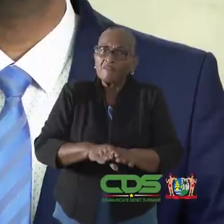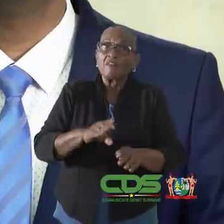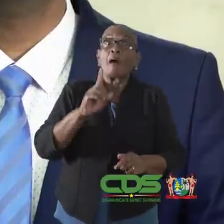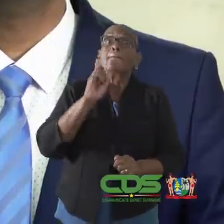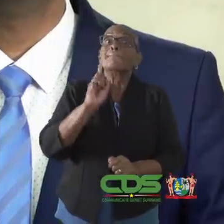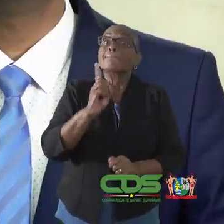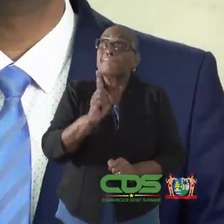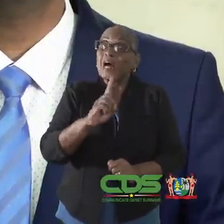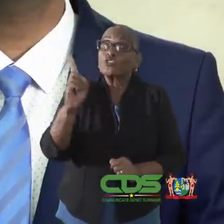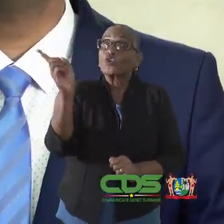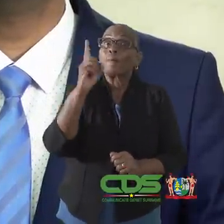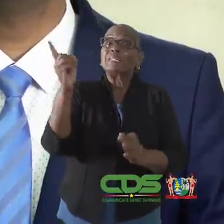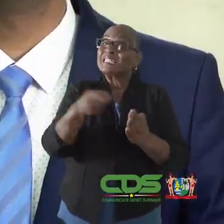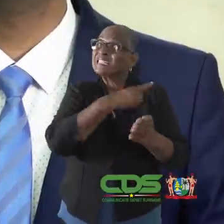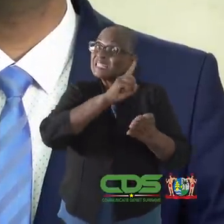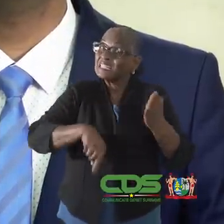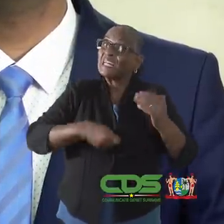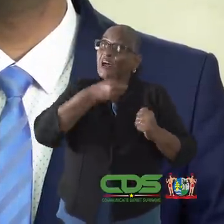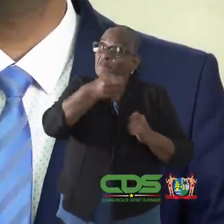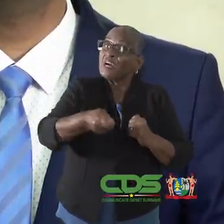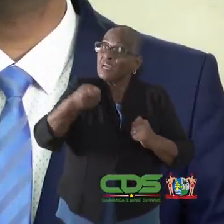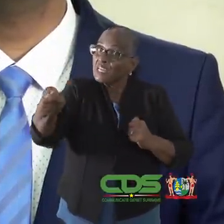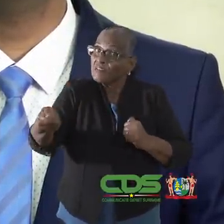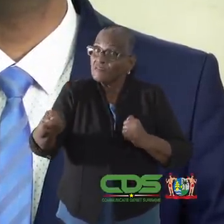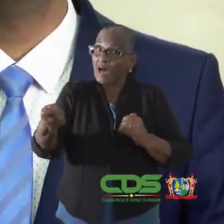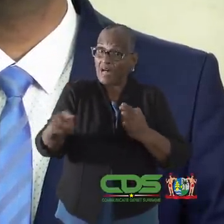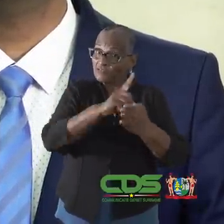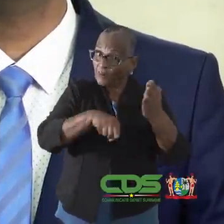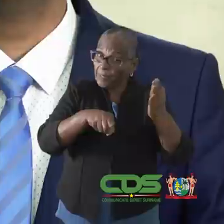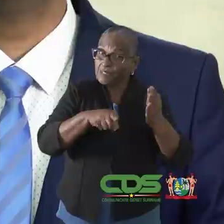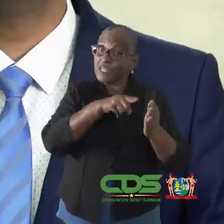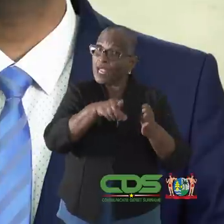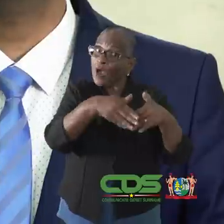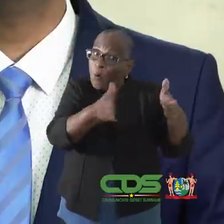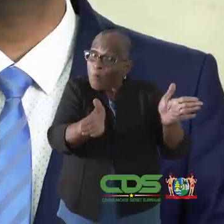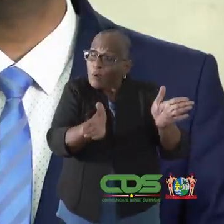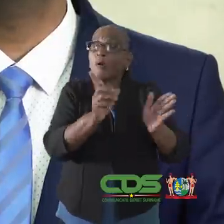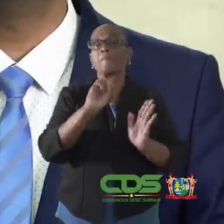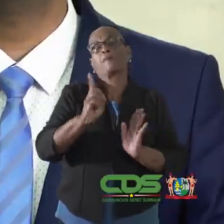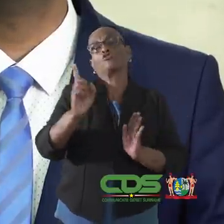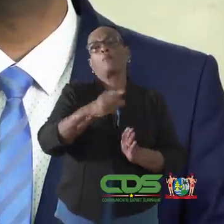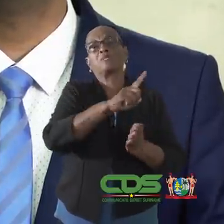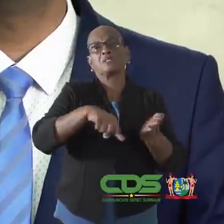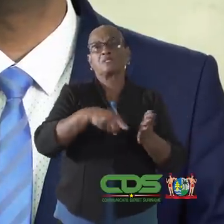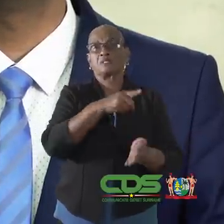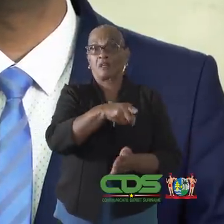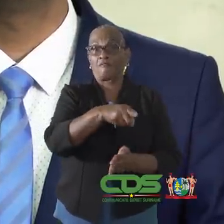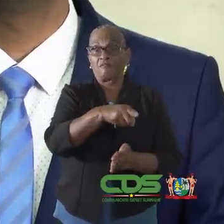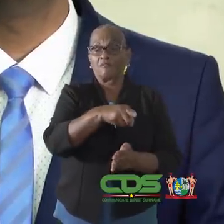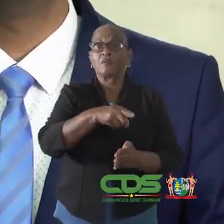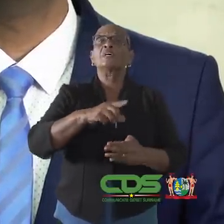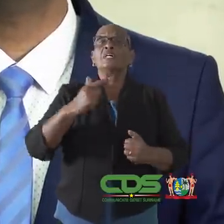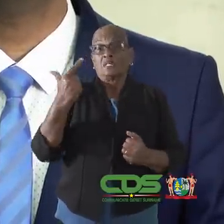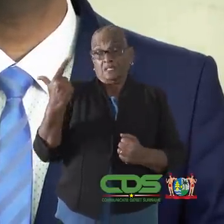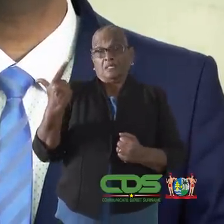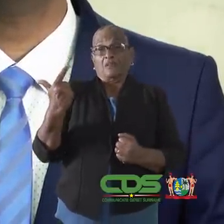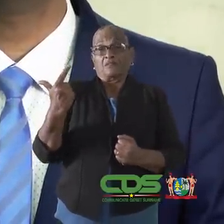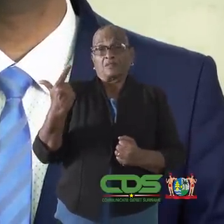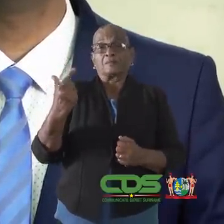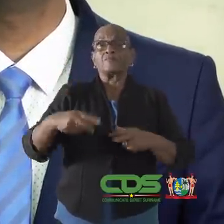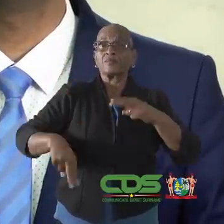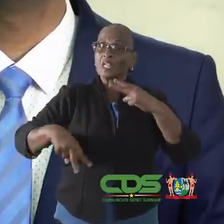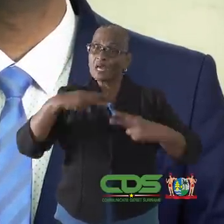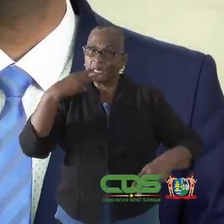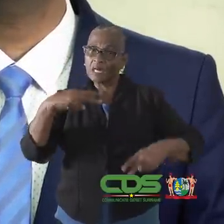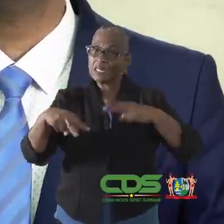Er zullen sancties volgen in die genoemde plekken ondanks het verbod toch open zijn. Maatregel